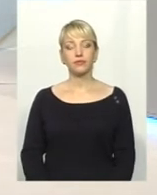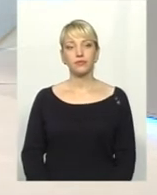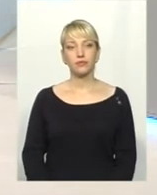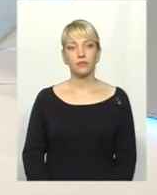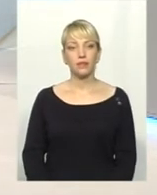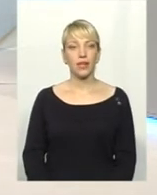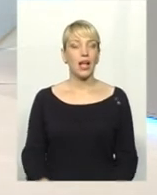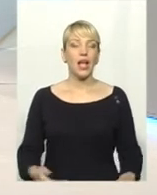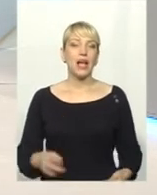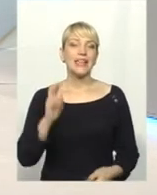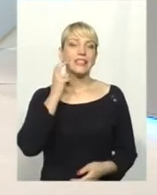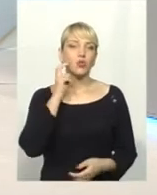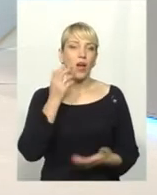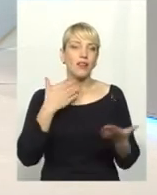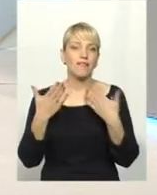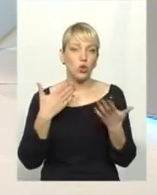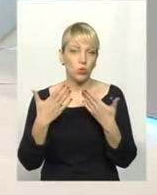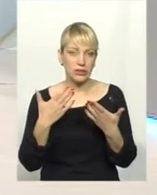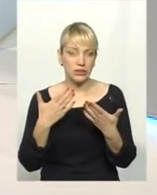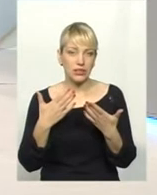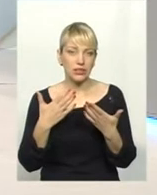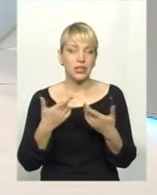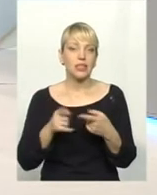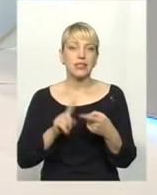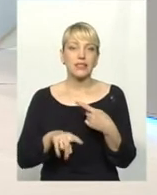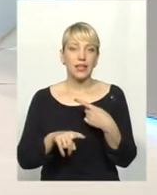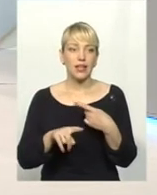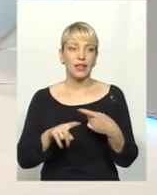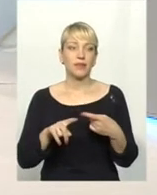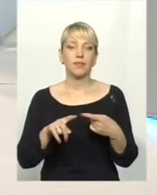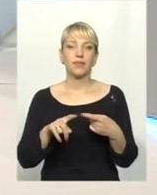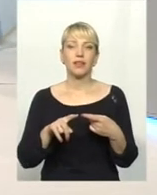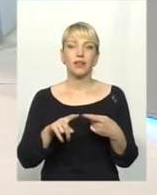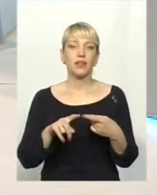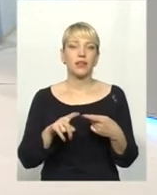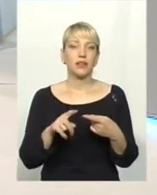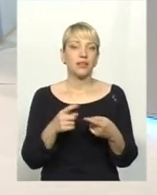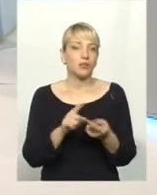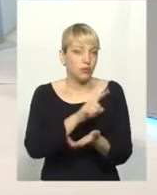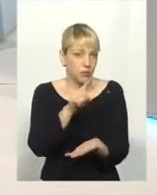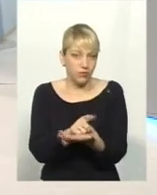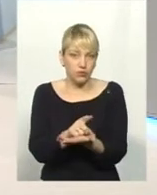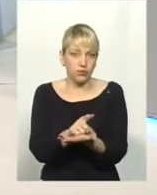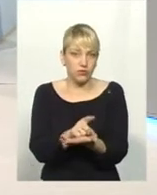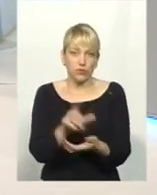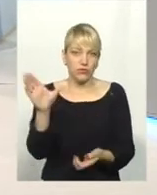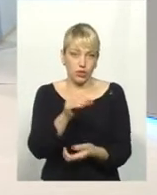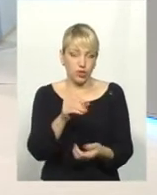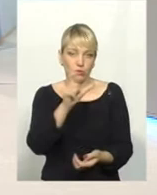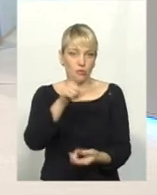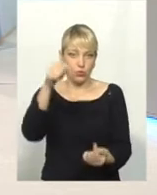Сексуальні відносини, стерео-відносення, це в'явище, партаманно... Невід'ємна частина нашого життя. людям.